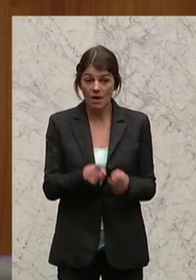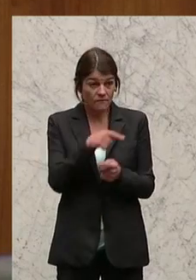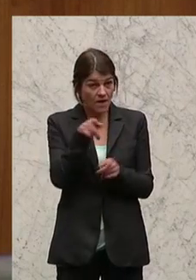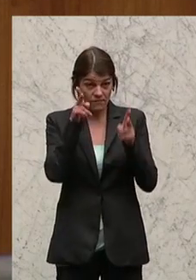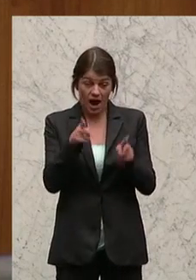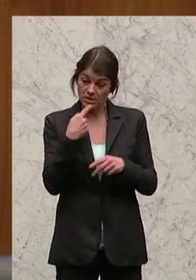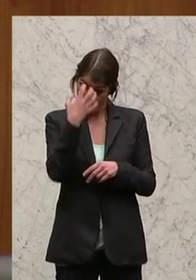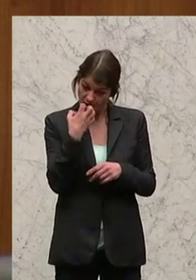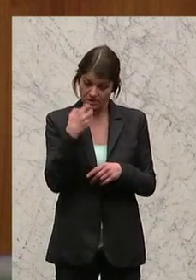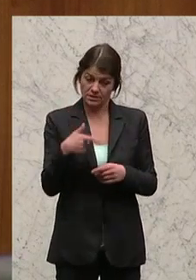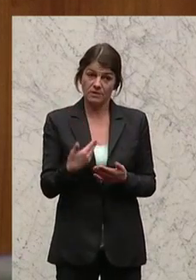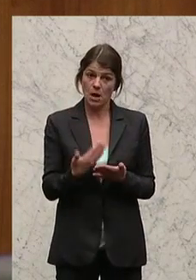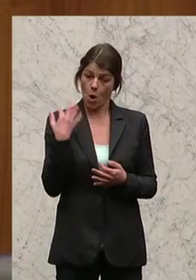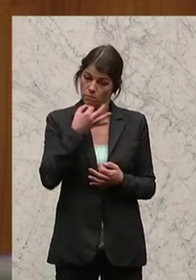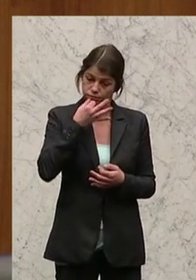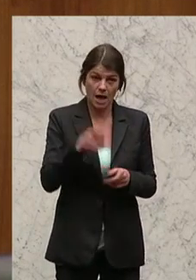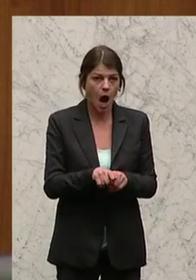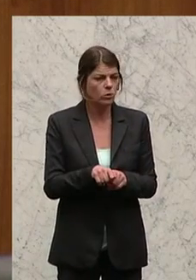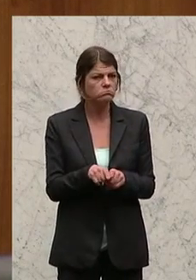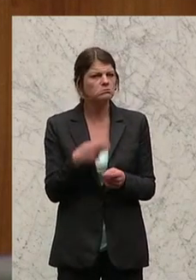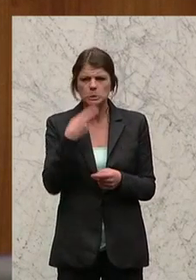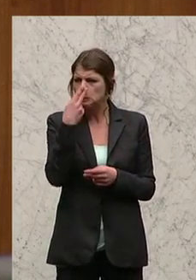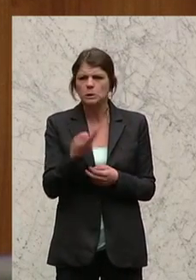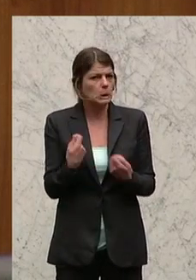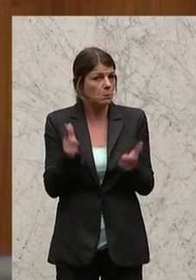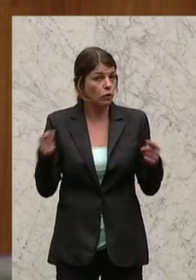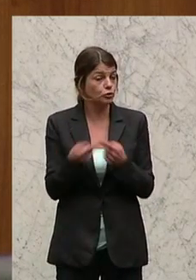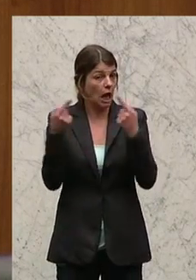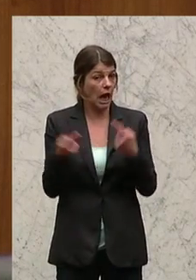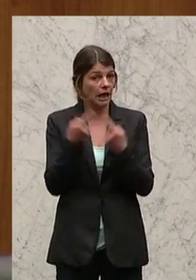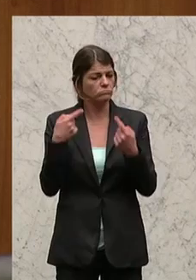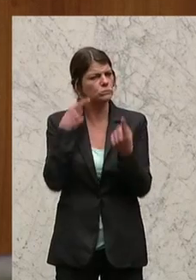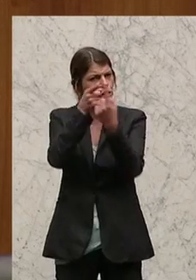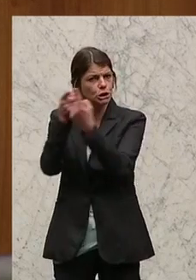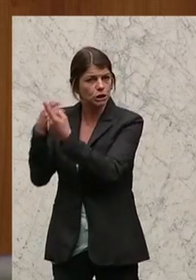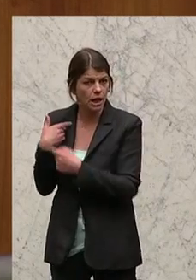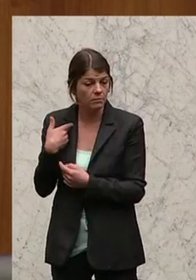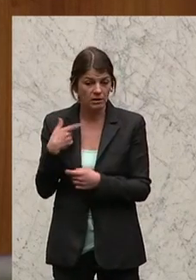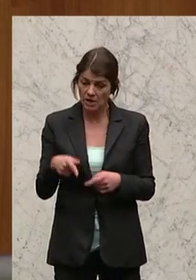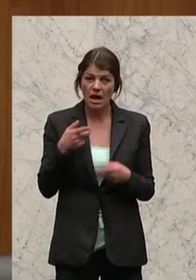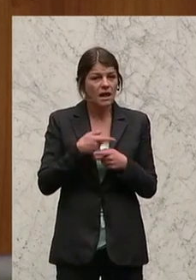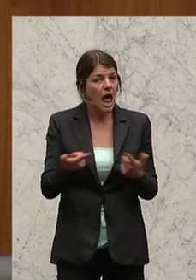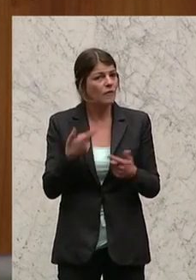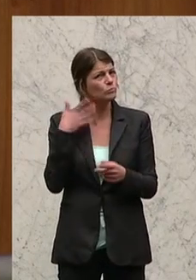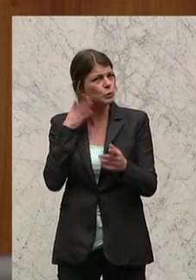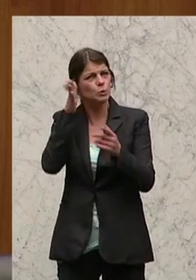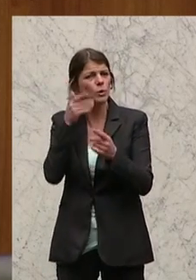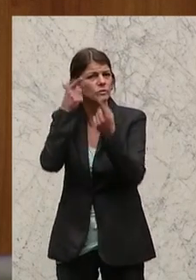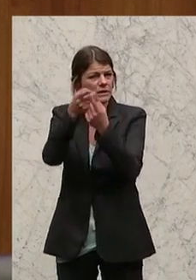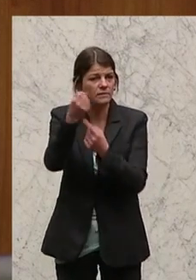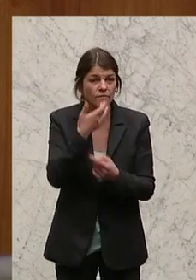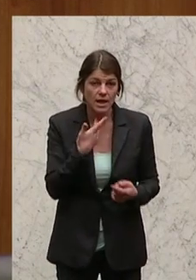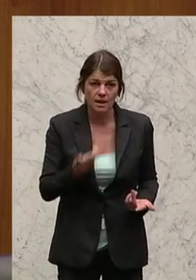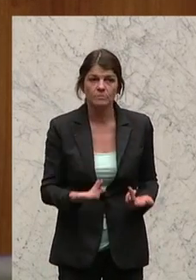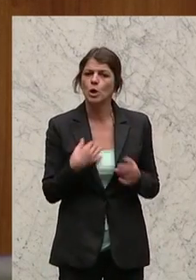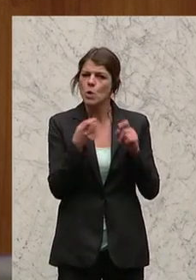ernst meinen, was heute auch hier gesagt wurde, dann sehe ich hier keinen Streit über die Ziele, wo wir dieses Land hinbringen wollen. Ich sehe nur